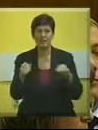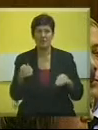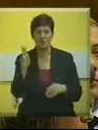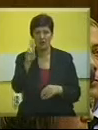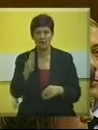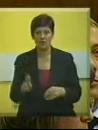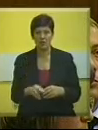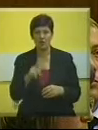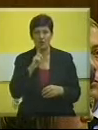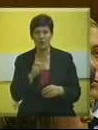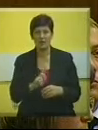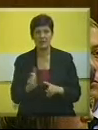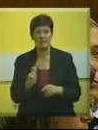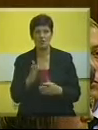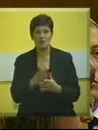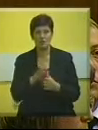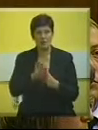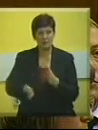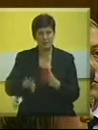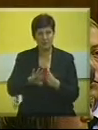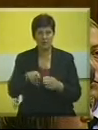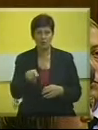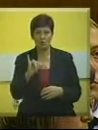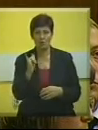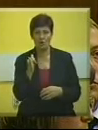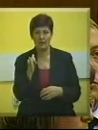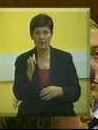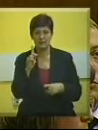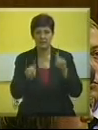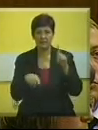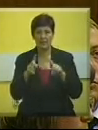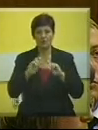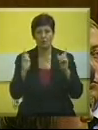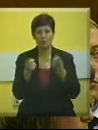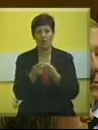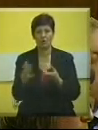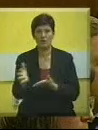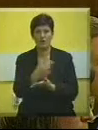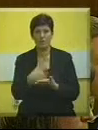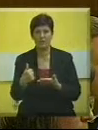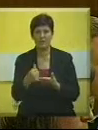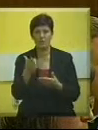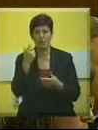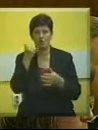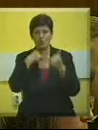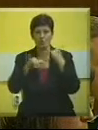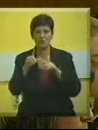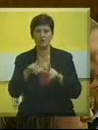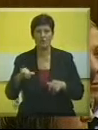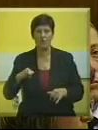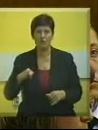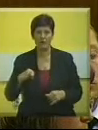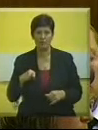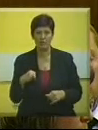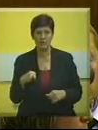dolara koja nikako nije zanemarljiva, to jeste negde okvirno prihod od turizma u autonomnoj